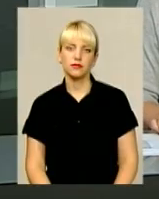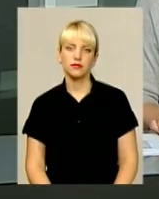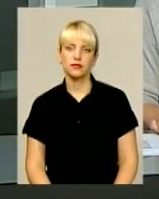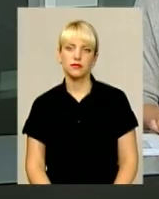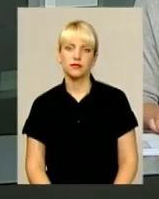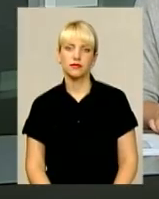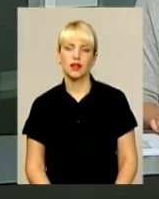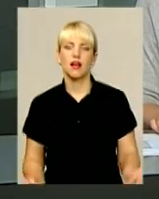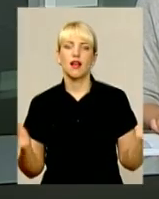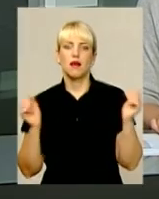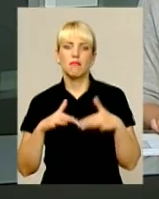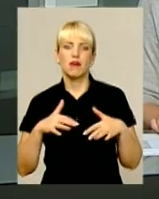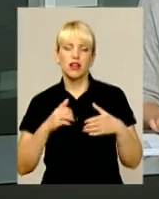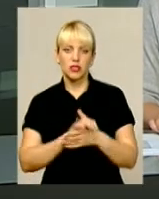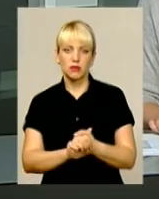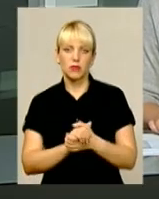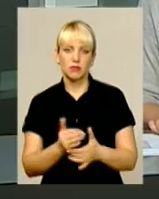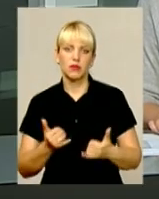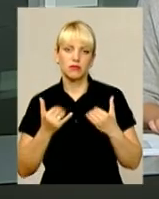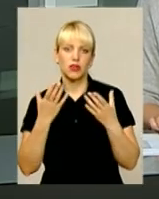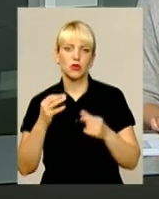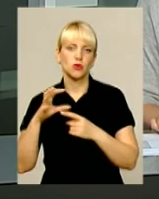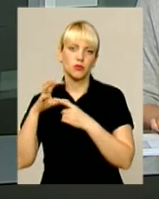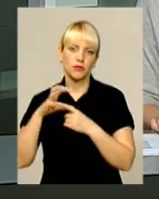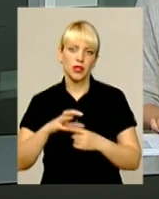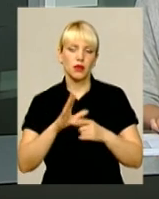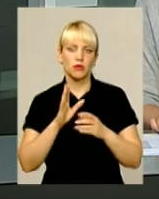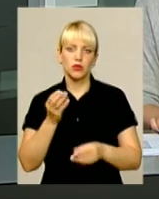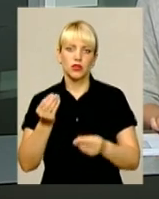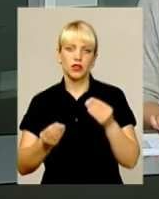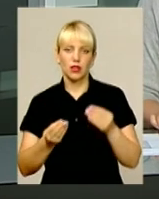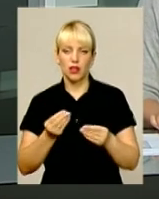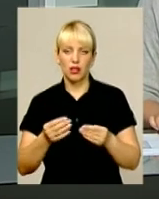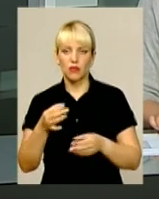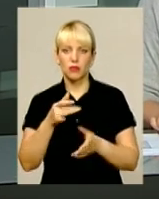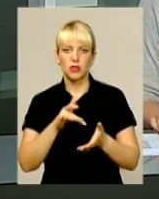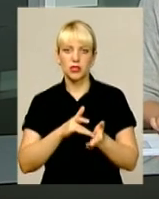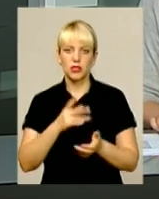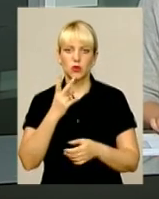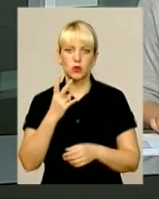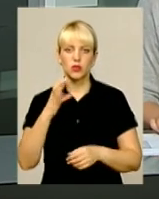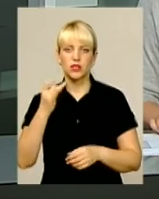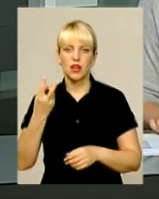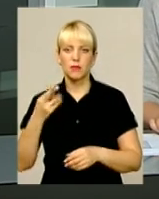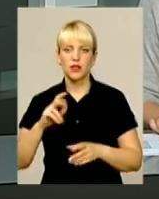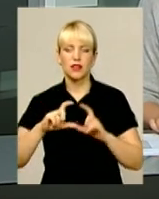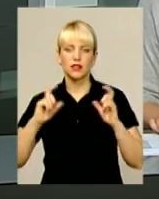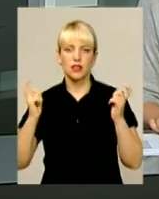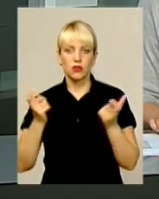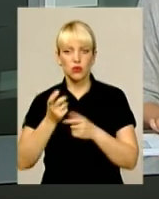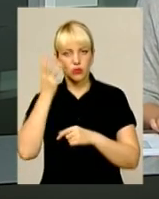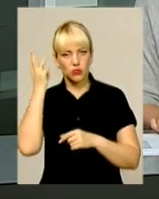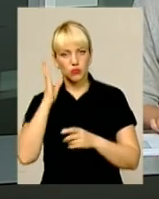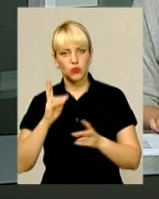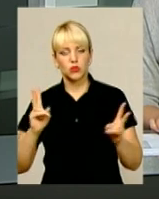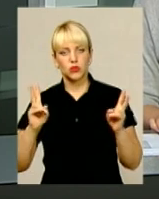Матч миру, присвячений Дню повітряно-десантних військ, зіграють в обласному центрі. 2 серпня на стадіоні Поділля зустрінуться